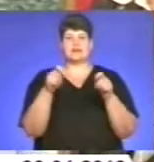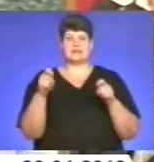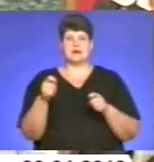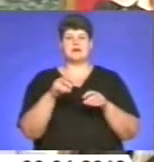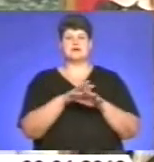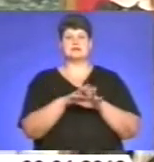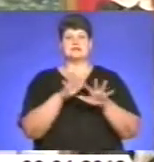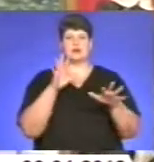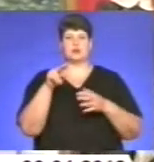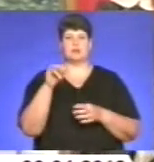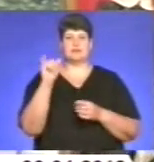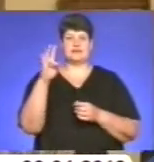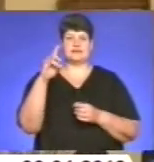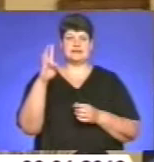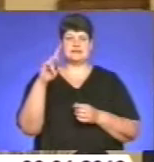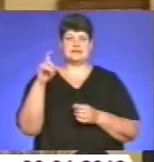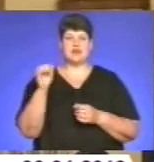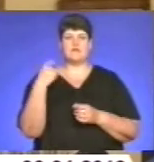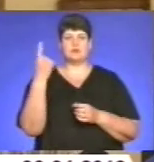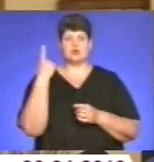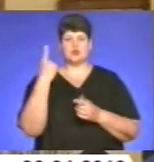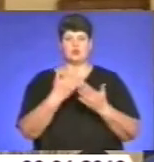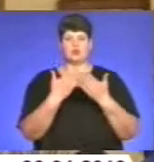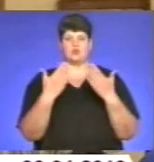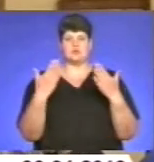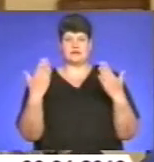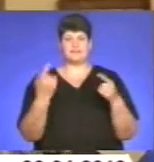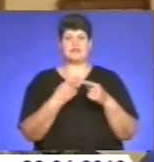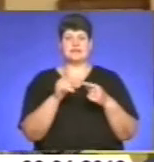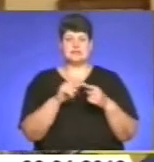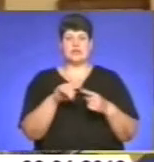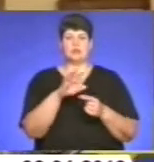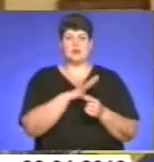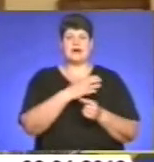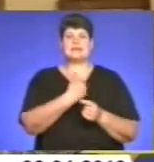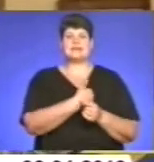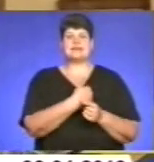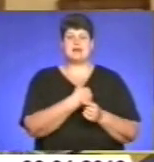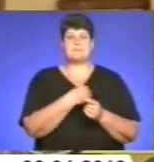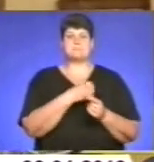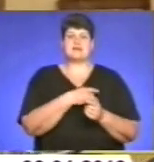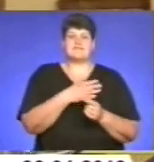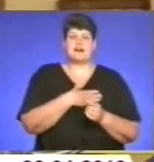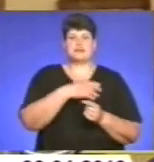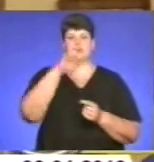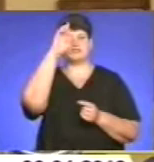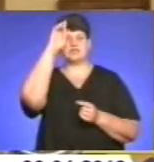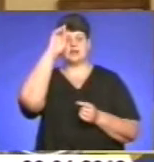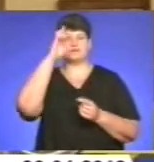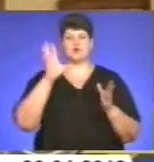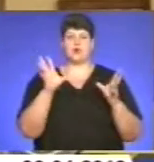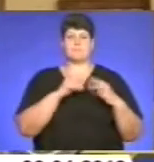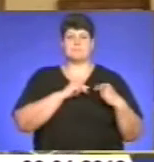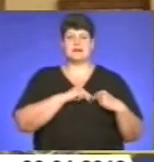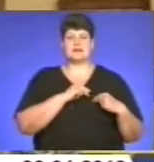в обласному краєзнавчому музеї. Це була ініціатива приватного державного партнерства, де ми зі